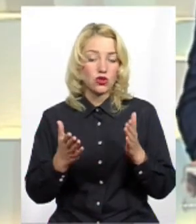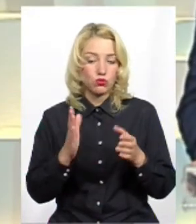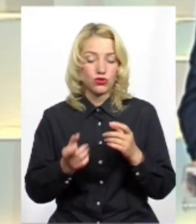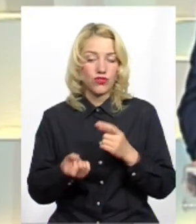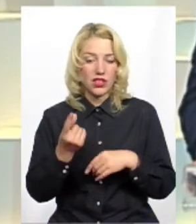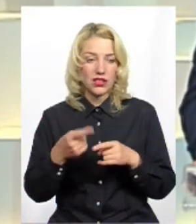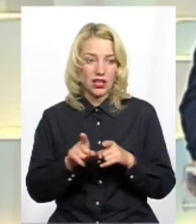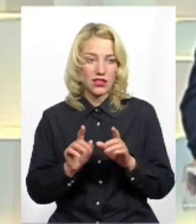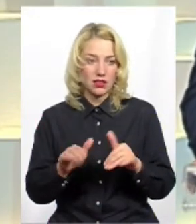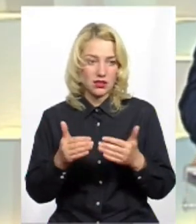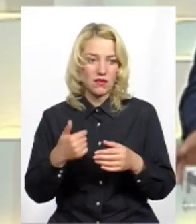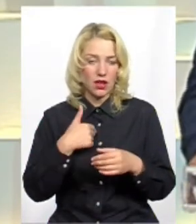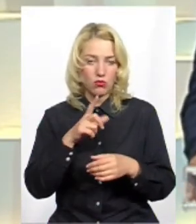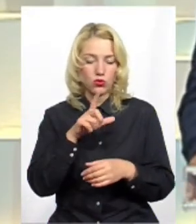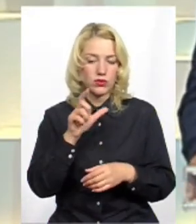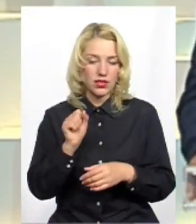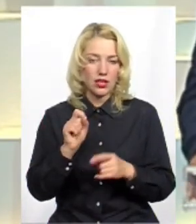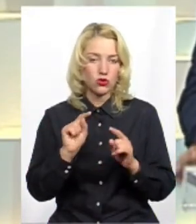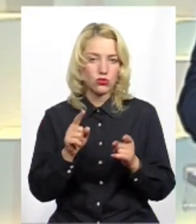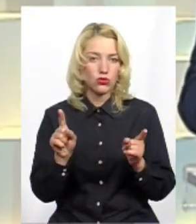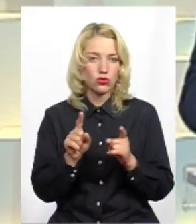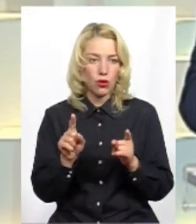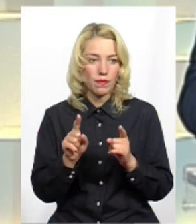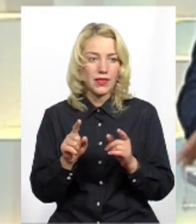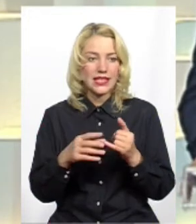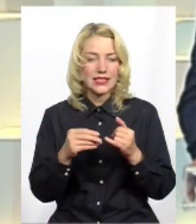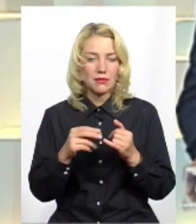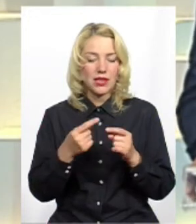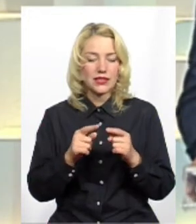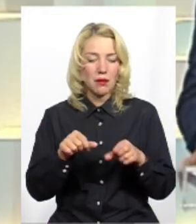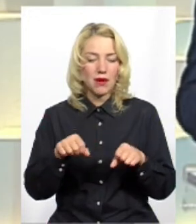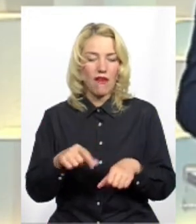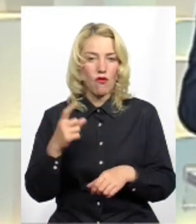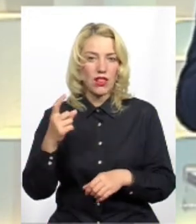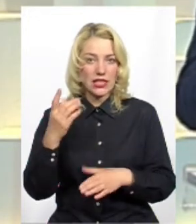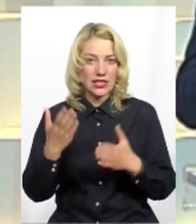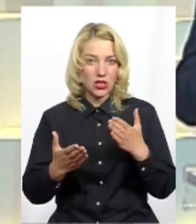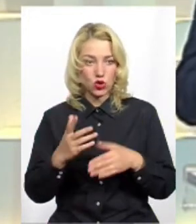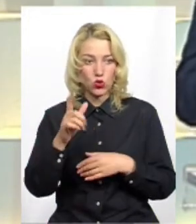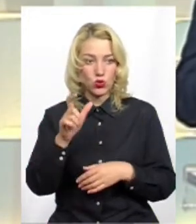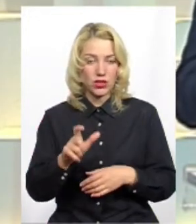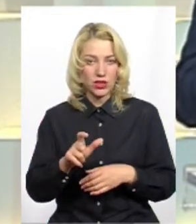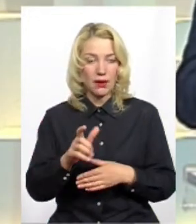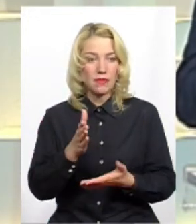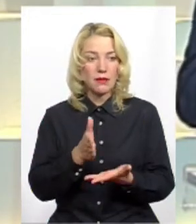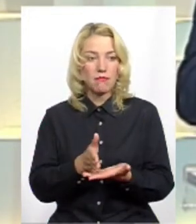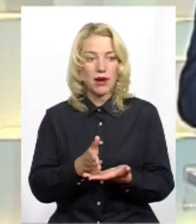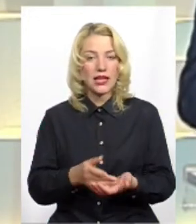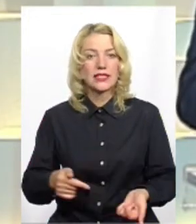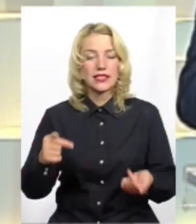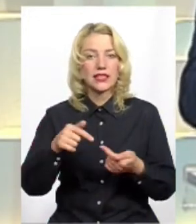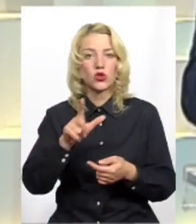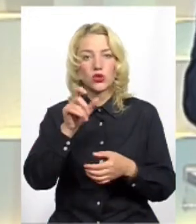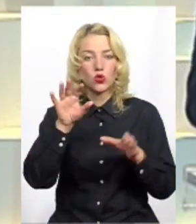возникати такі ініціативи, я, звісно, буду за, тому що земля – це право власності, людина, якщо має, згідно